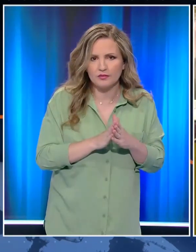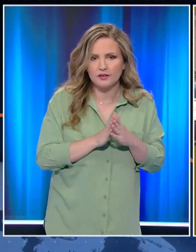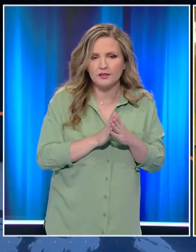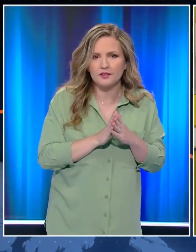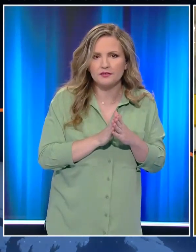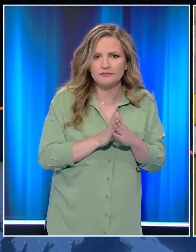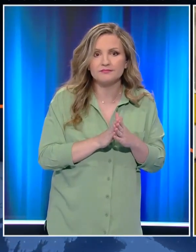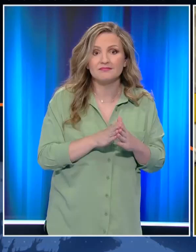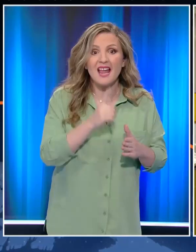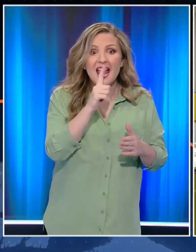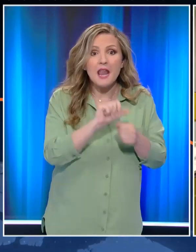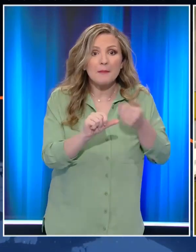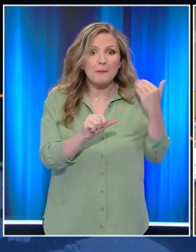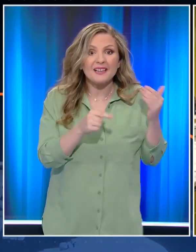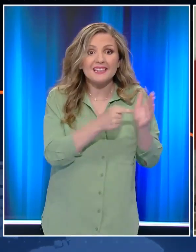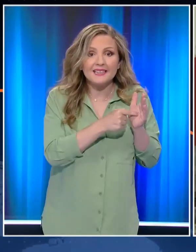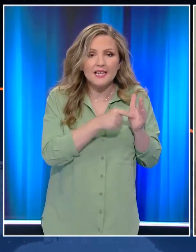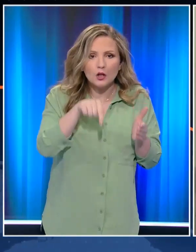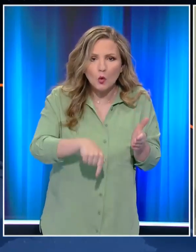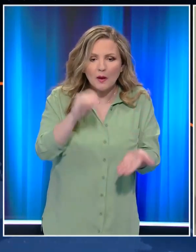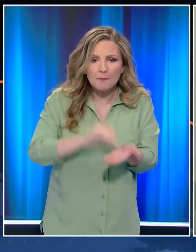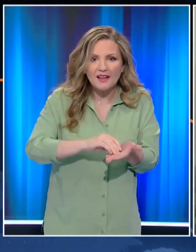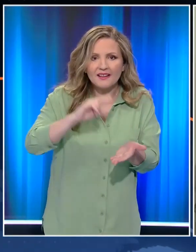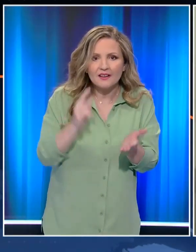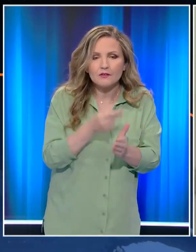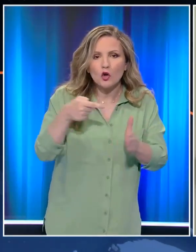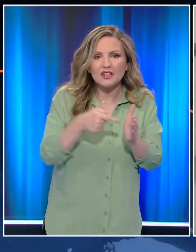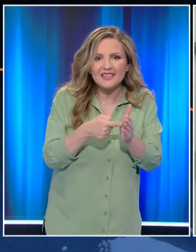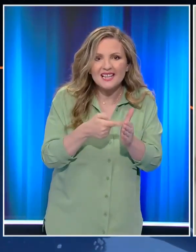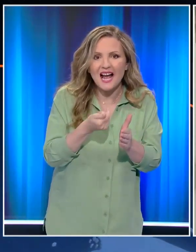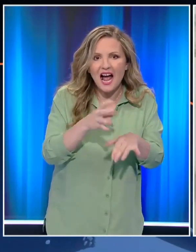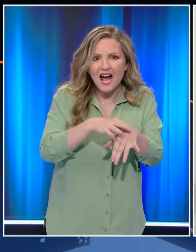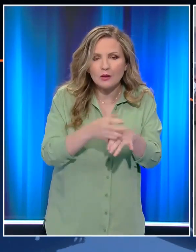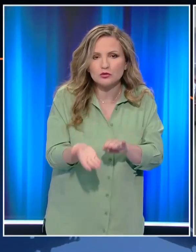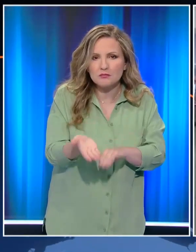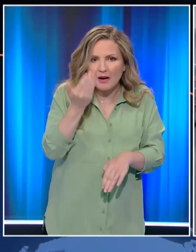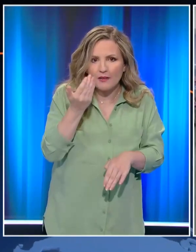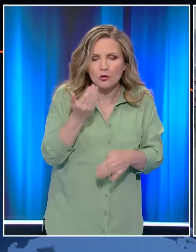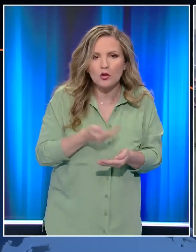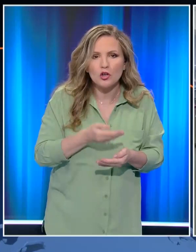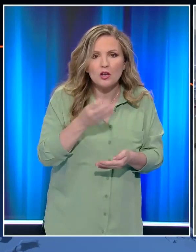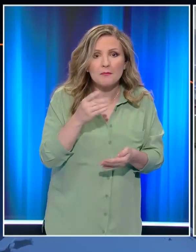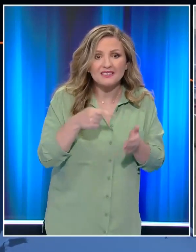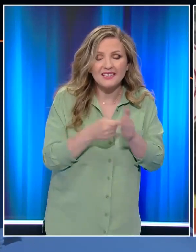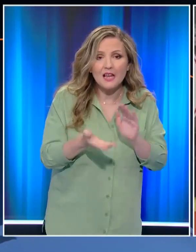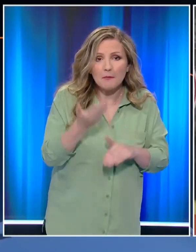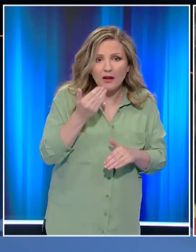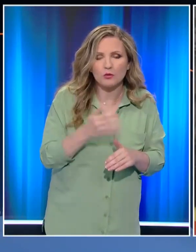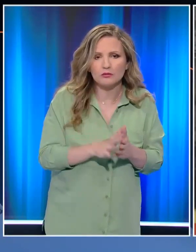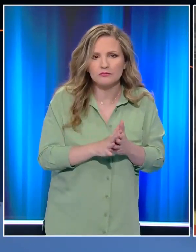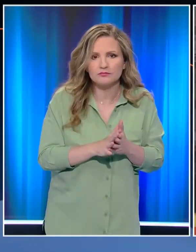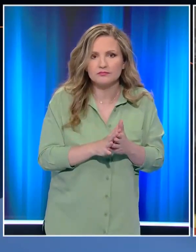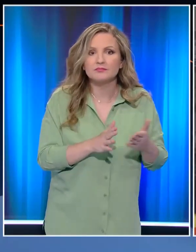Μετά από περίπου ένα μήνα ο κορονοϊός έσπασε και πάλι το φράγμα των χιλίων κρουσμάτων σχηματίζοντας και πάλι τετραψήφιο αριθμό. Η